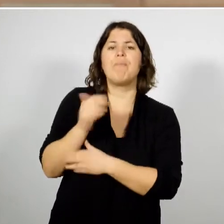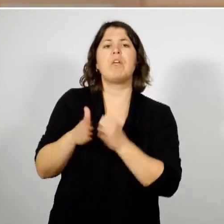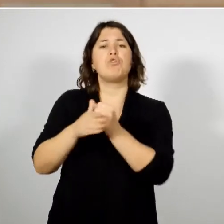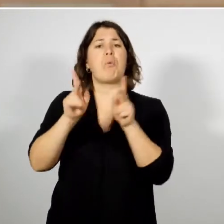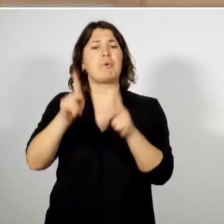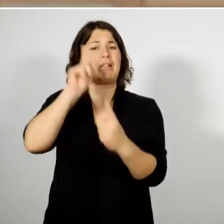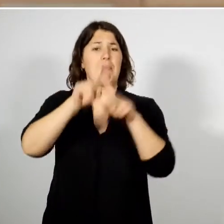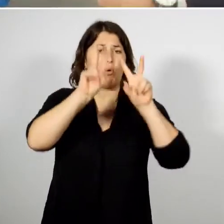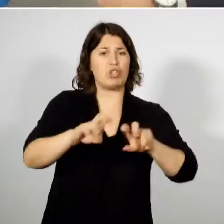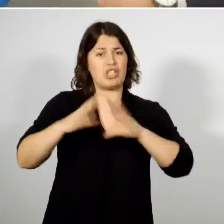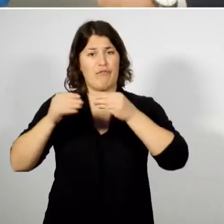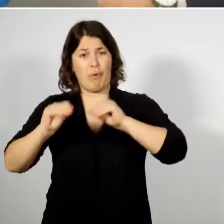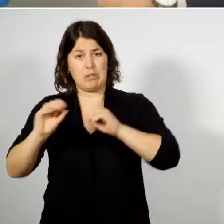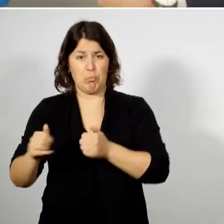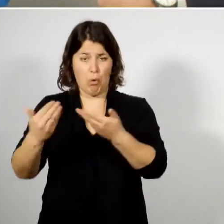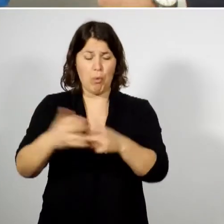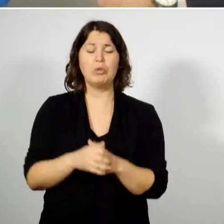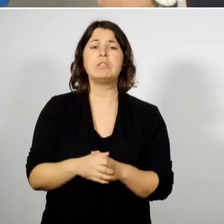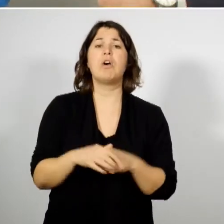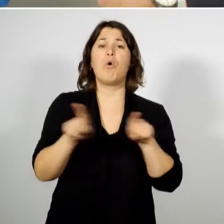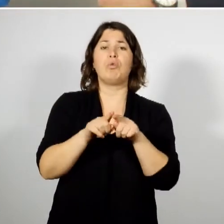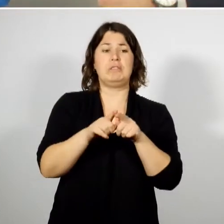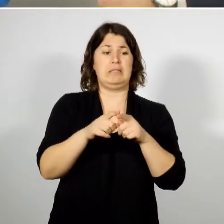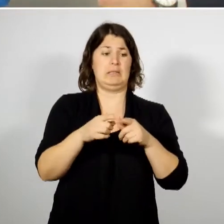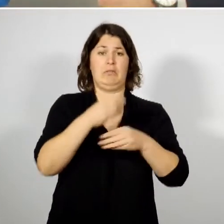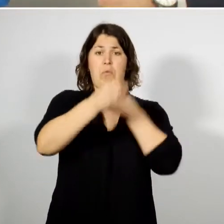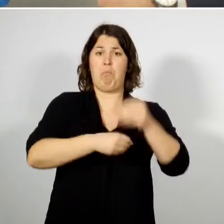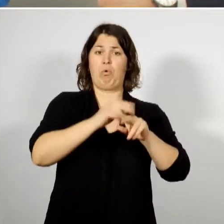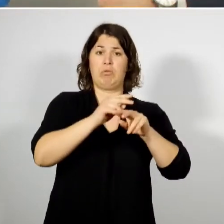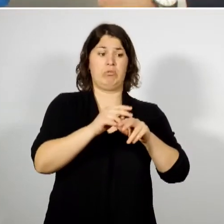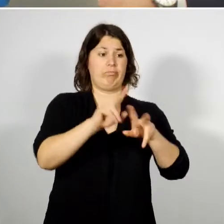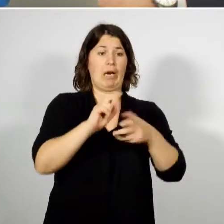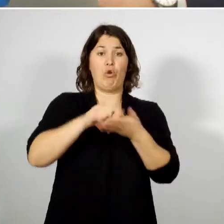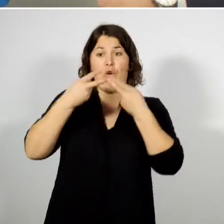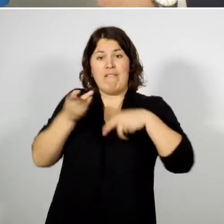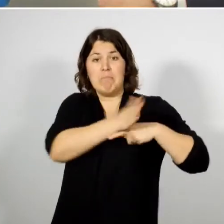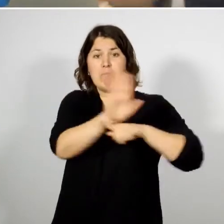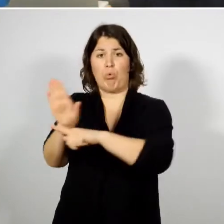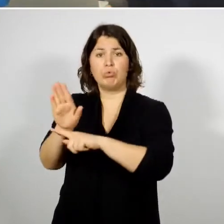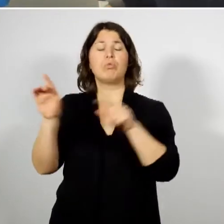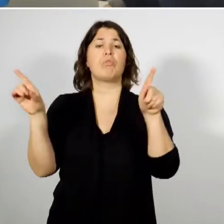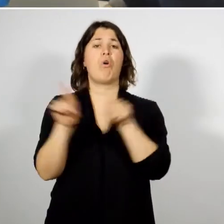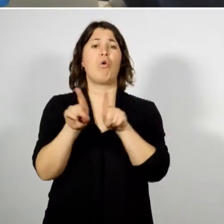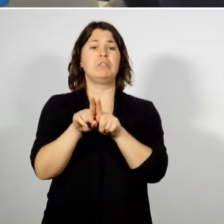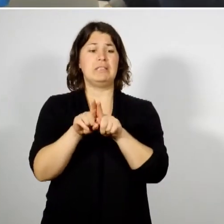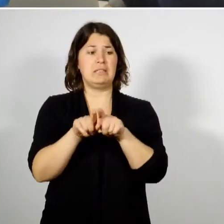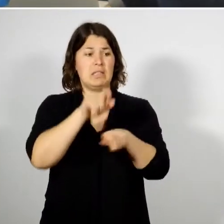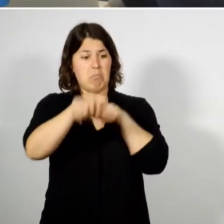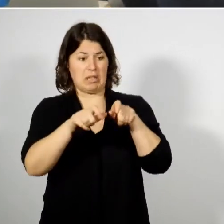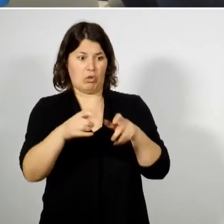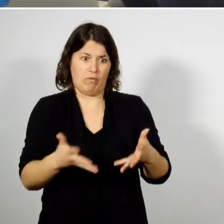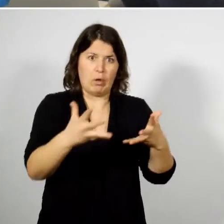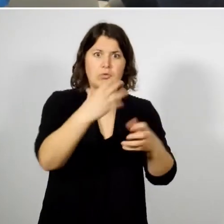recherche et de formation, créer une vitrine du monde agricole en ville, favoriser l'emploi et la professionnalisation des acteurs.